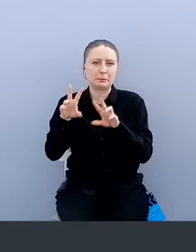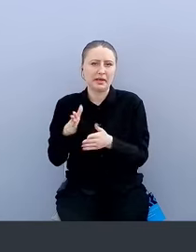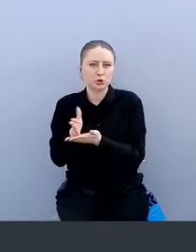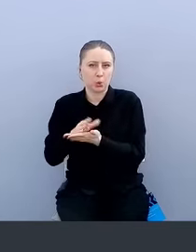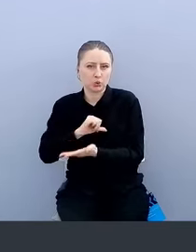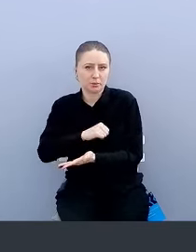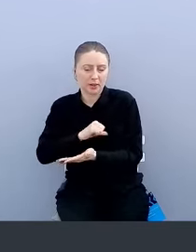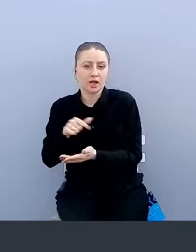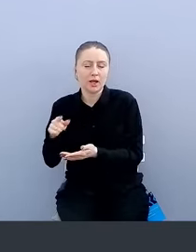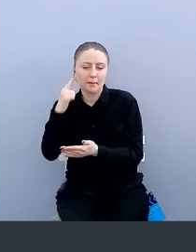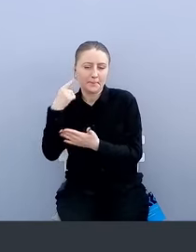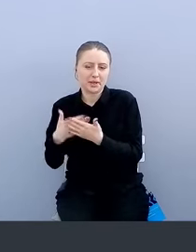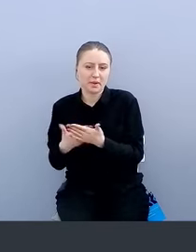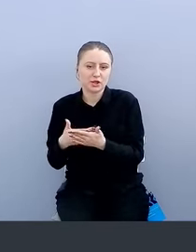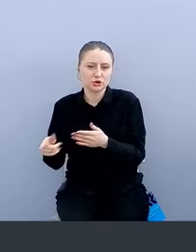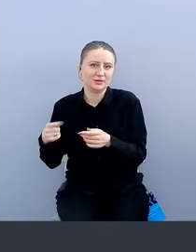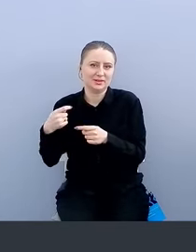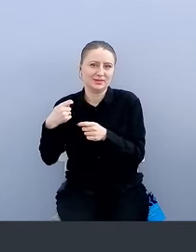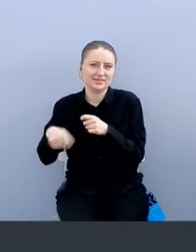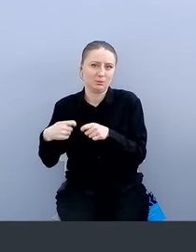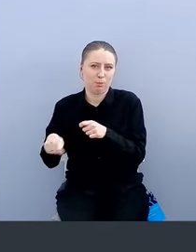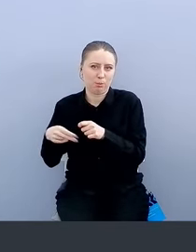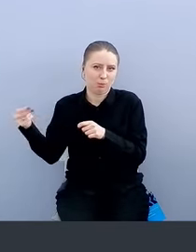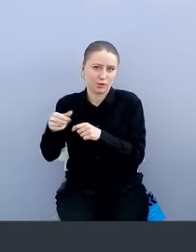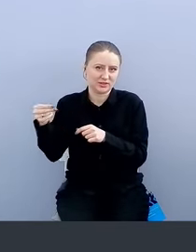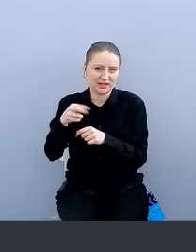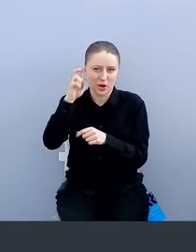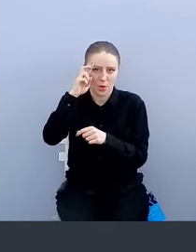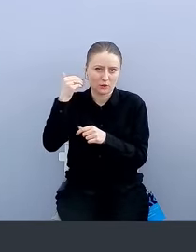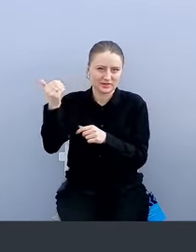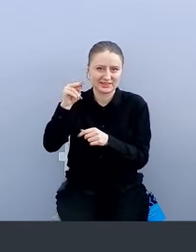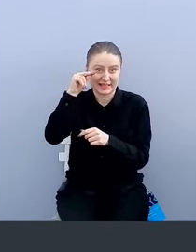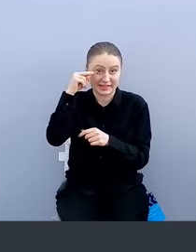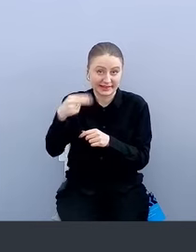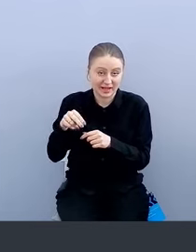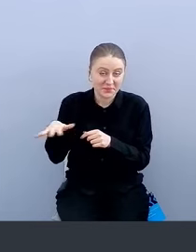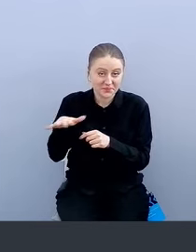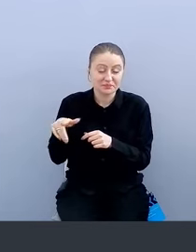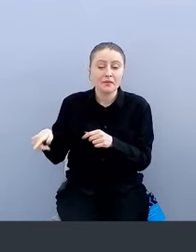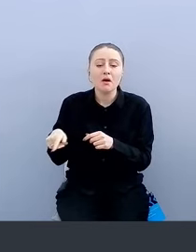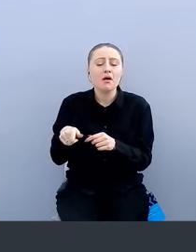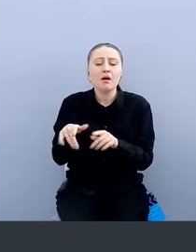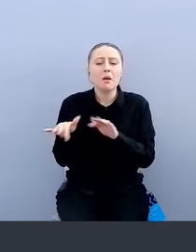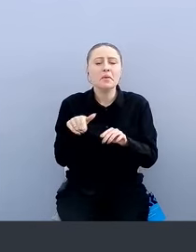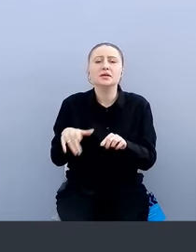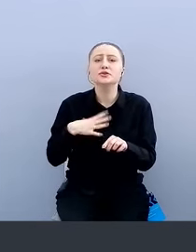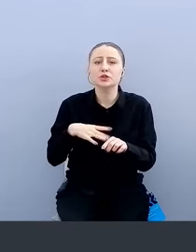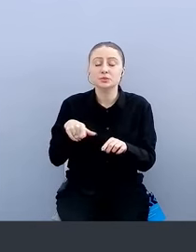спонсируемых государством Китай. Направлена она была на